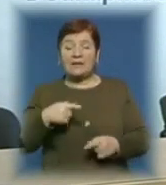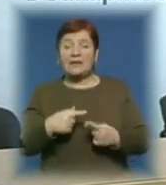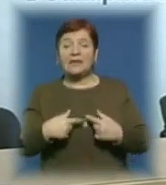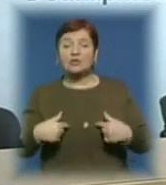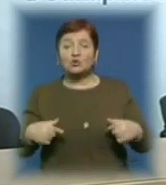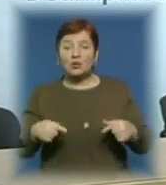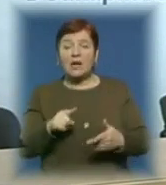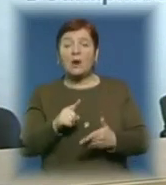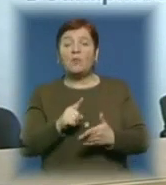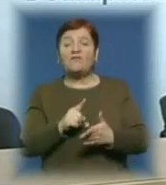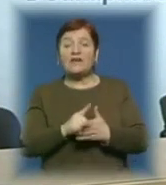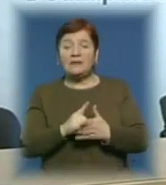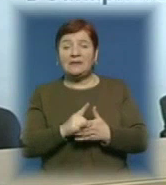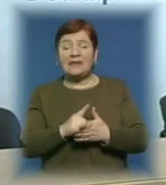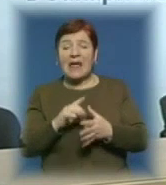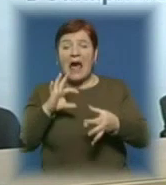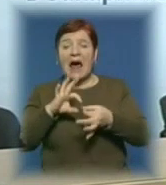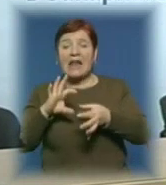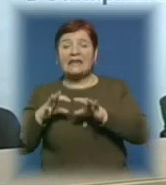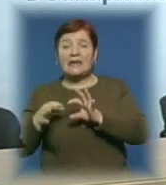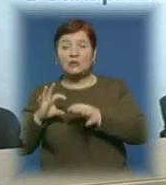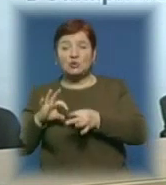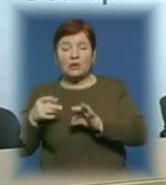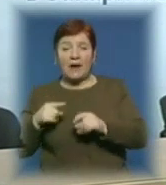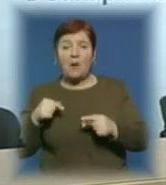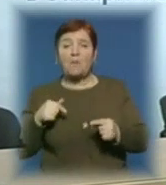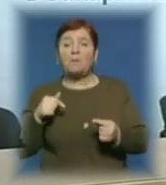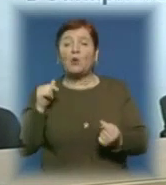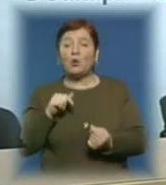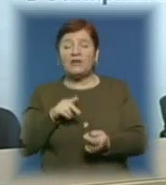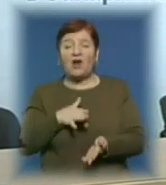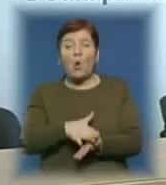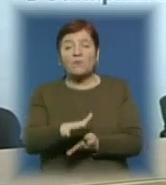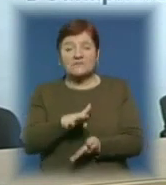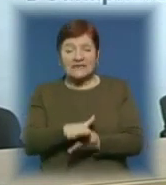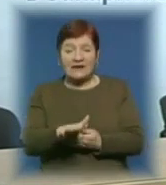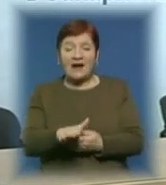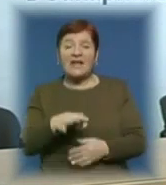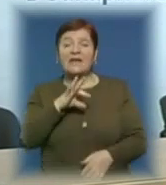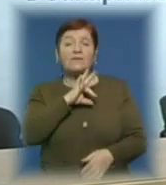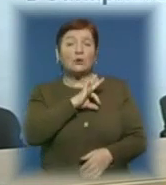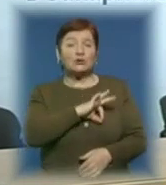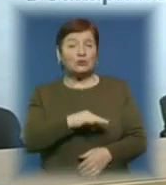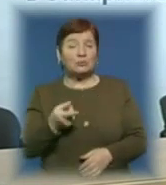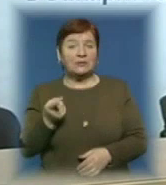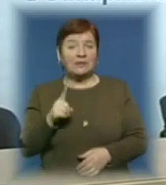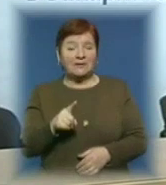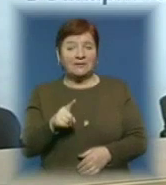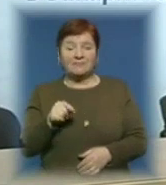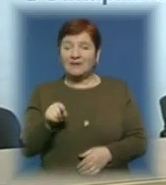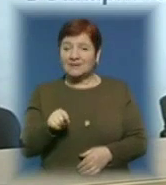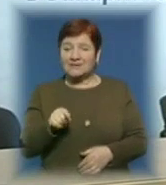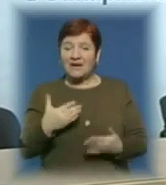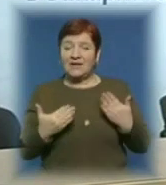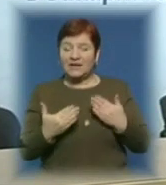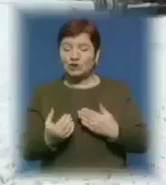собою мати в арсеналі ланцюги проти ковзання і використовувати їх у разі, якщо